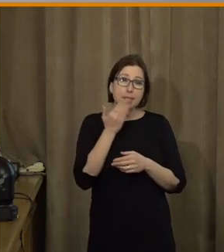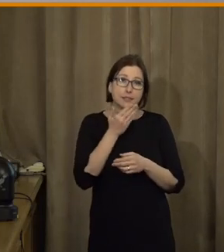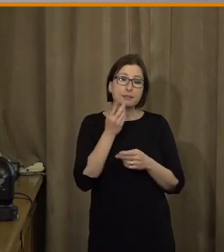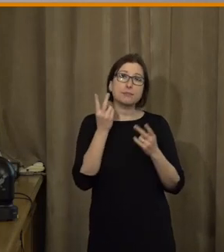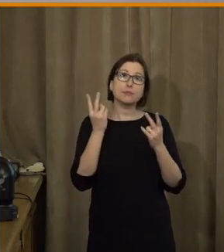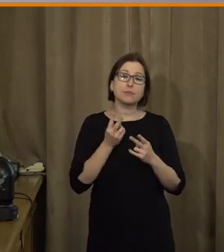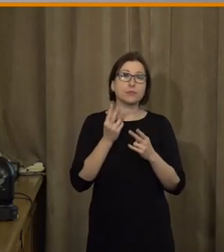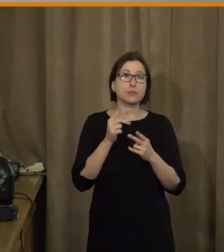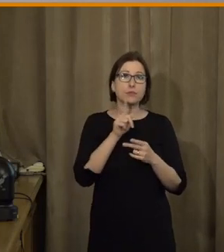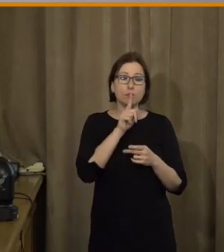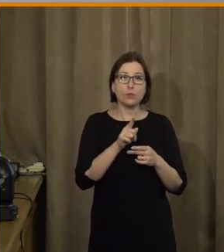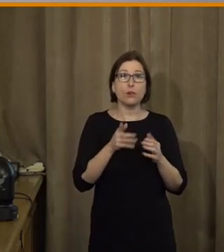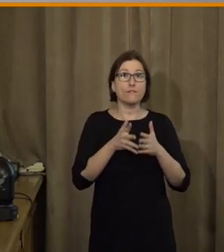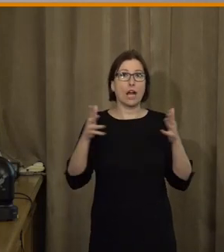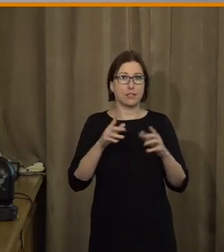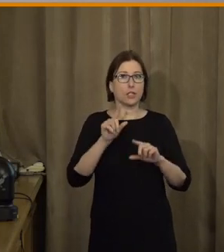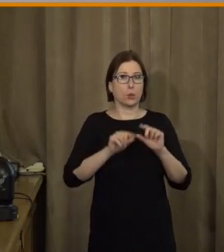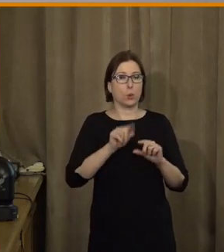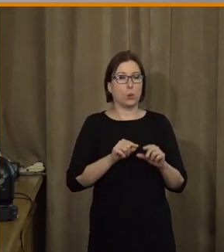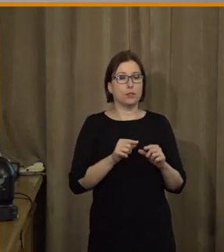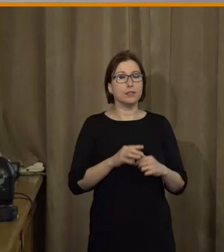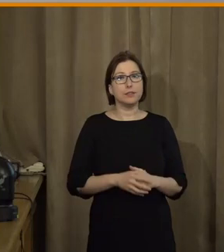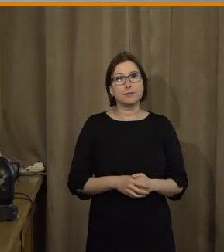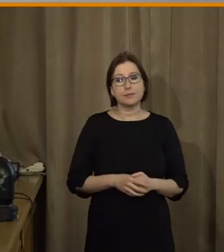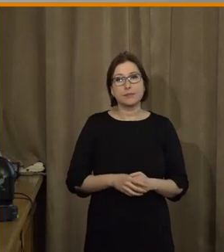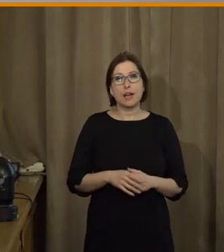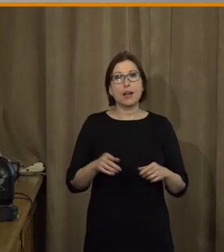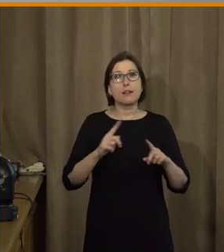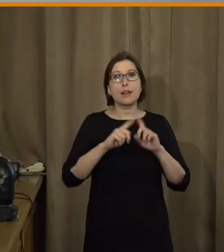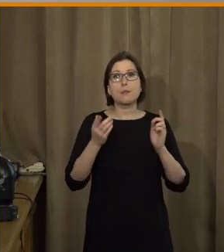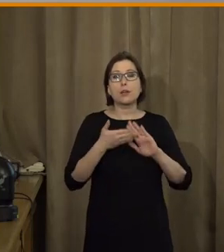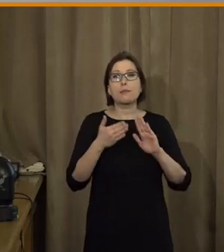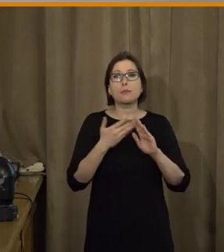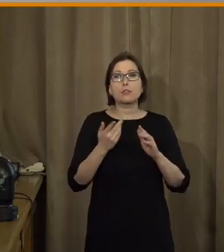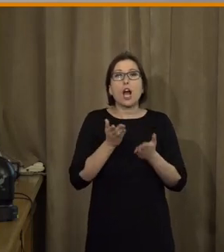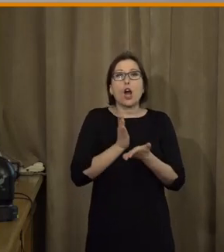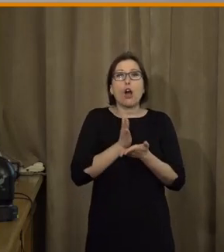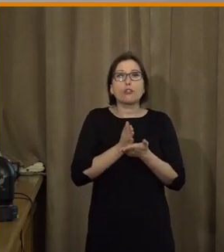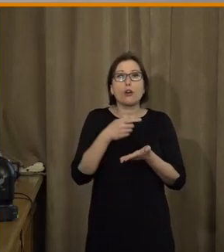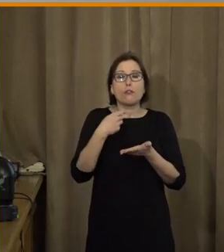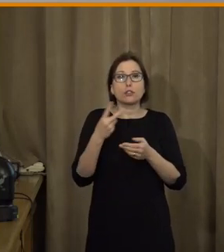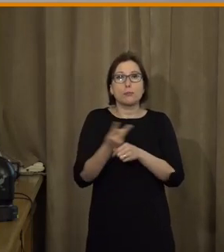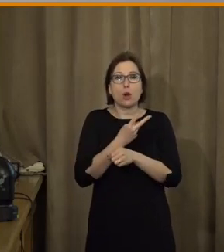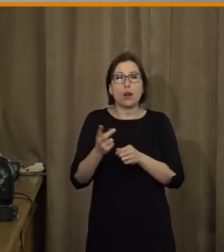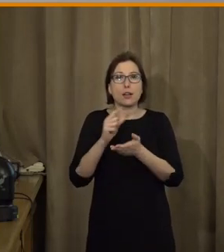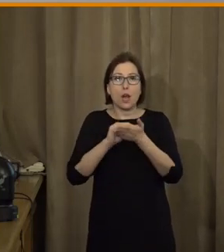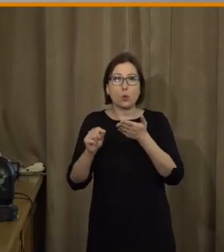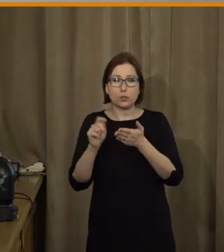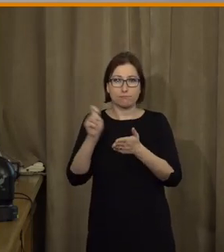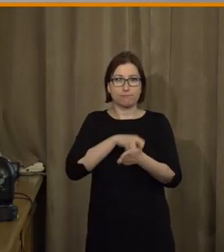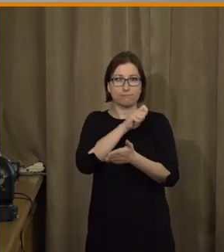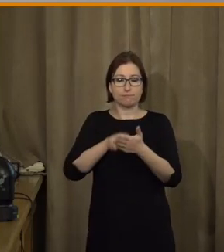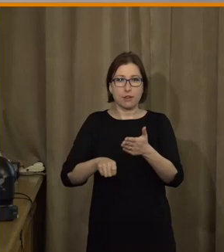jako také veliký dluh a nebo pokud si vezmeme třeba ruší se nám, já vím, hotovostní pokladny na úřadech, já